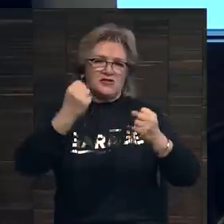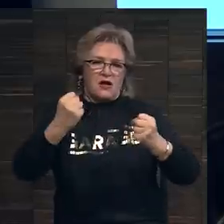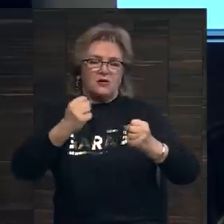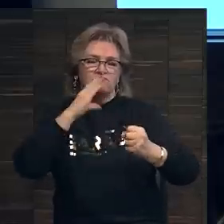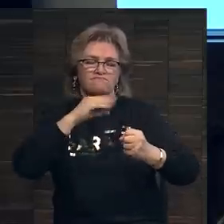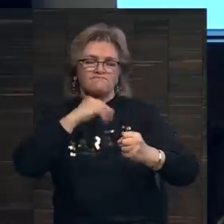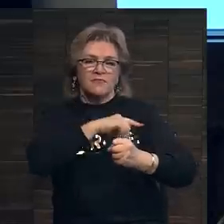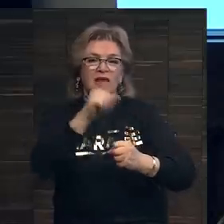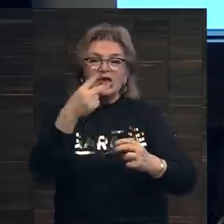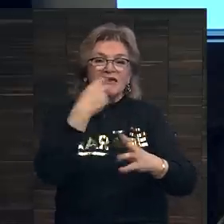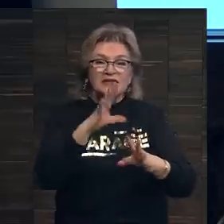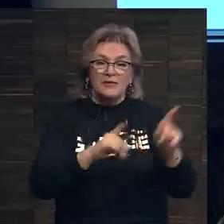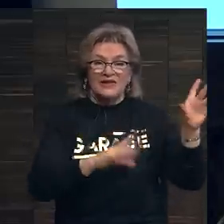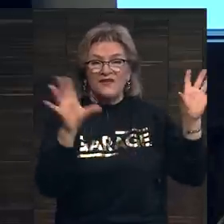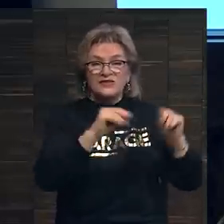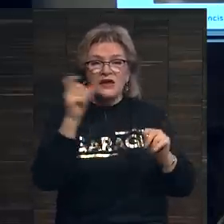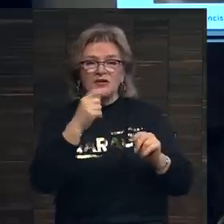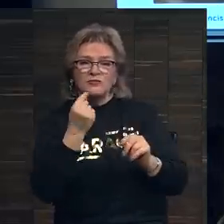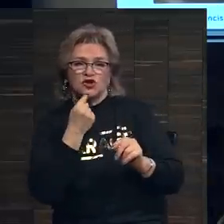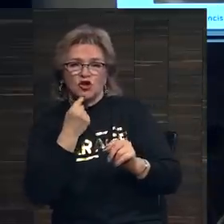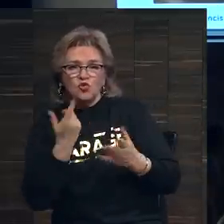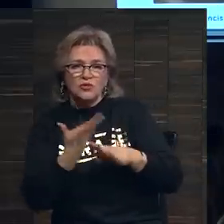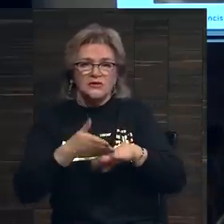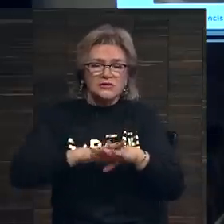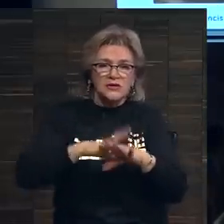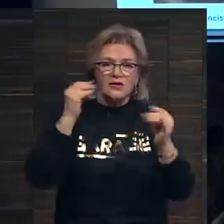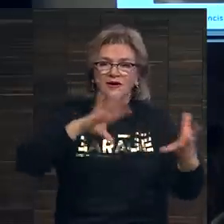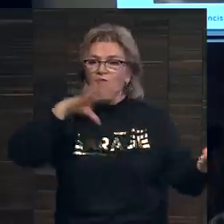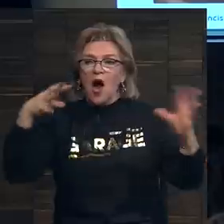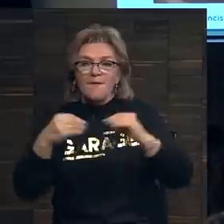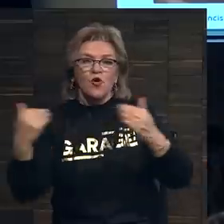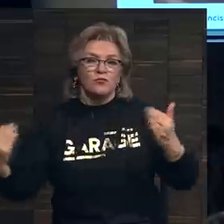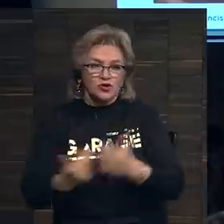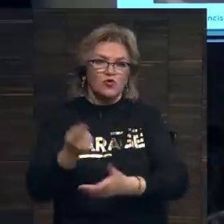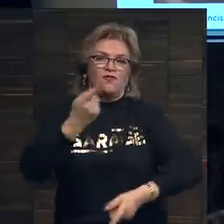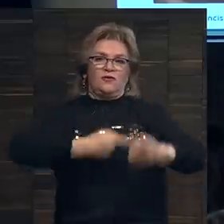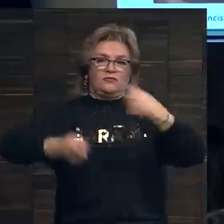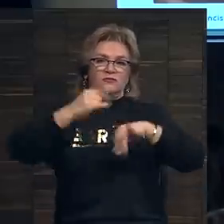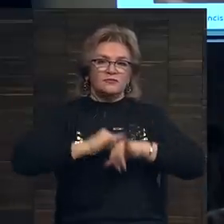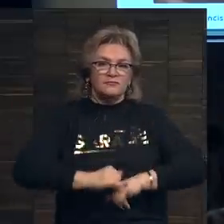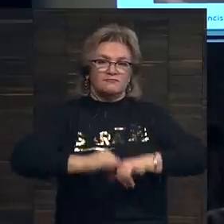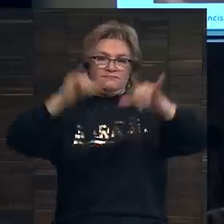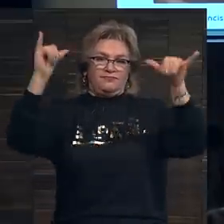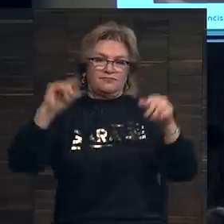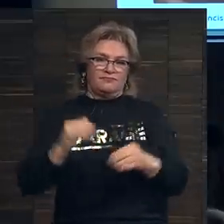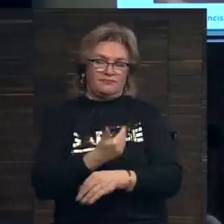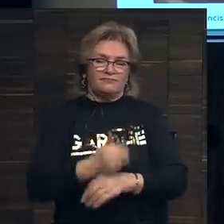И, несмотря на все экономические трудности, объем снова вернулся на прежний уровень.